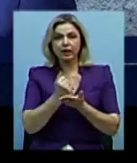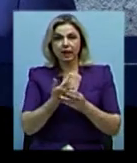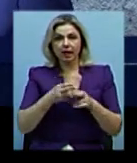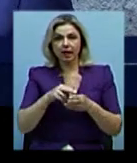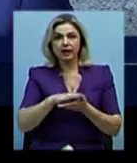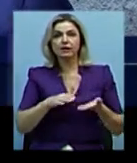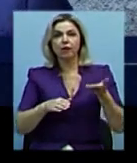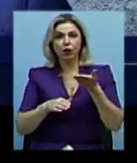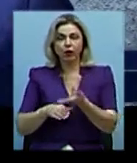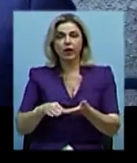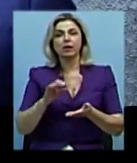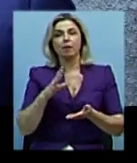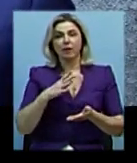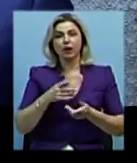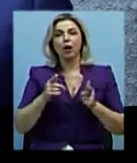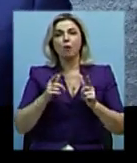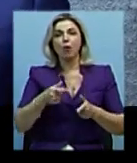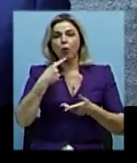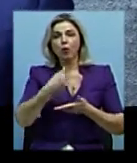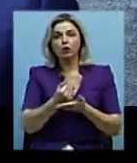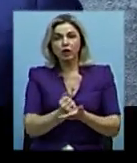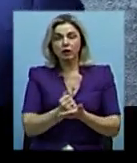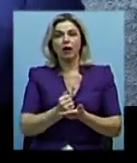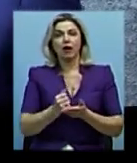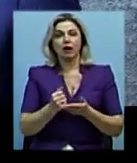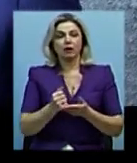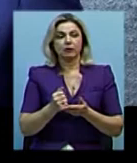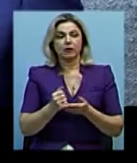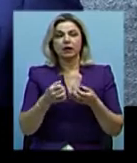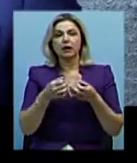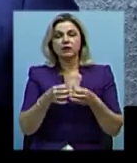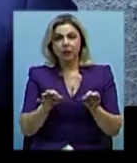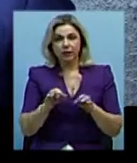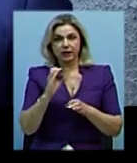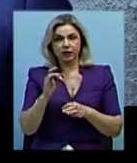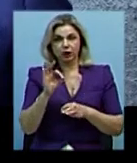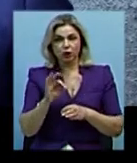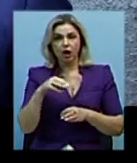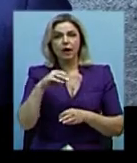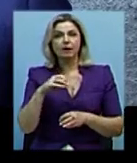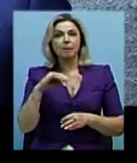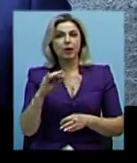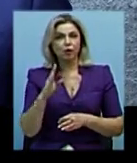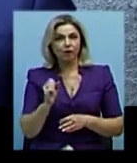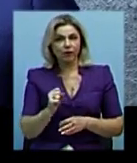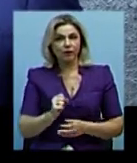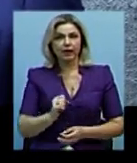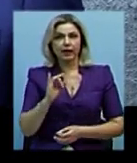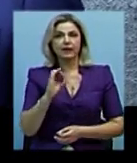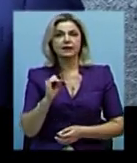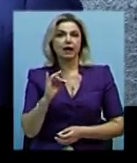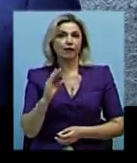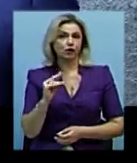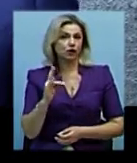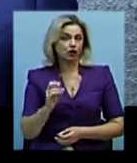прокурора Єніном поугоджено зняття екстрадиційного арешту з Тамірова Мовли Ісаєвича.